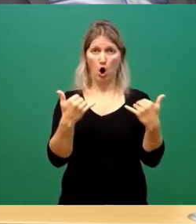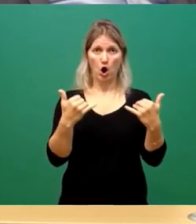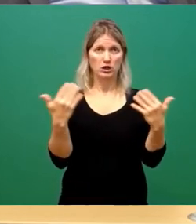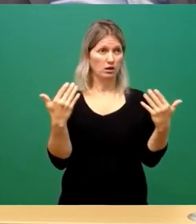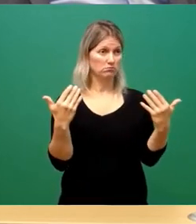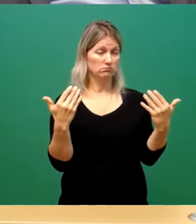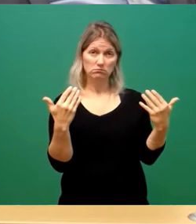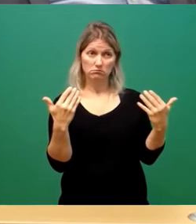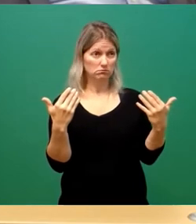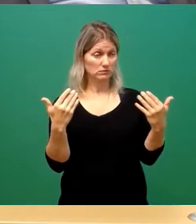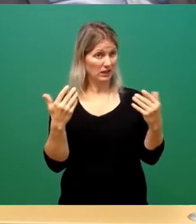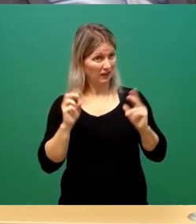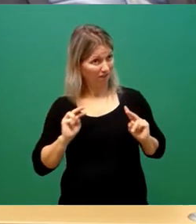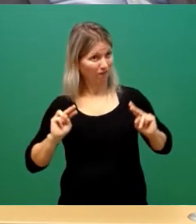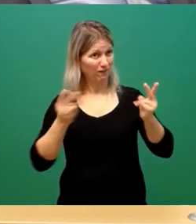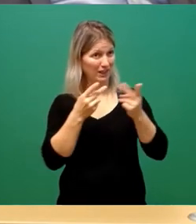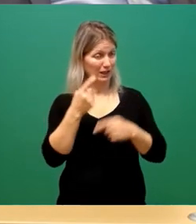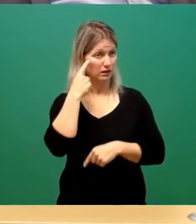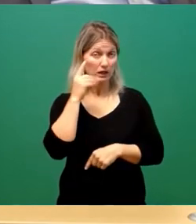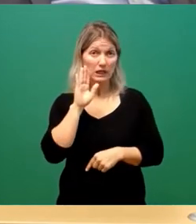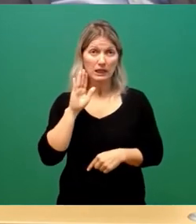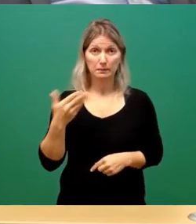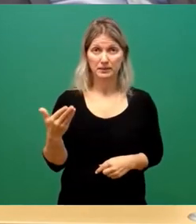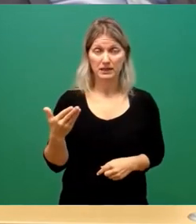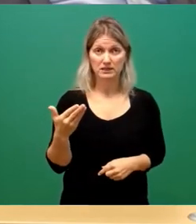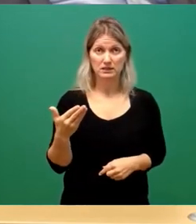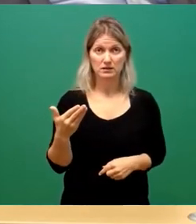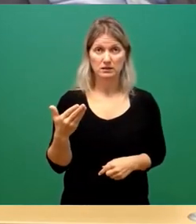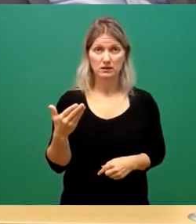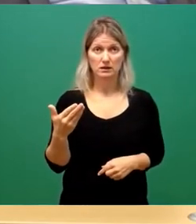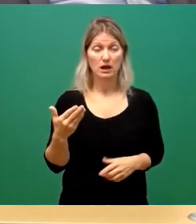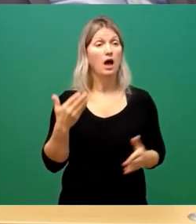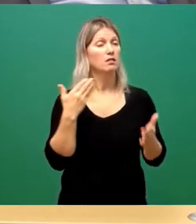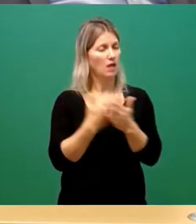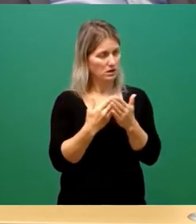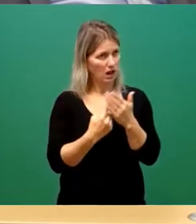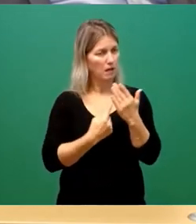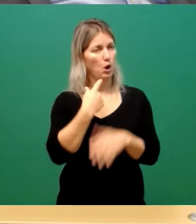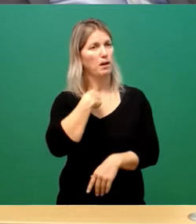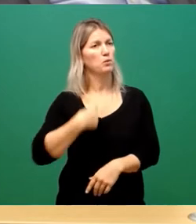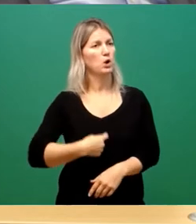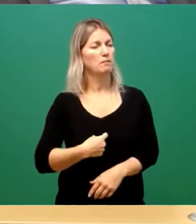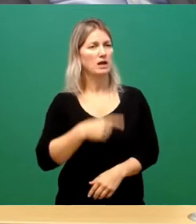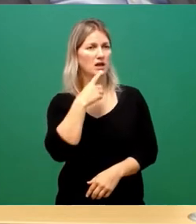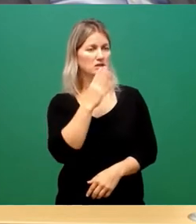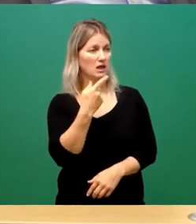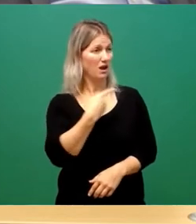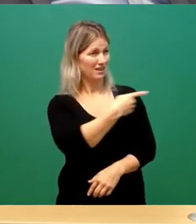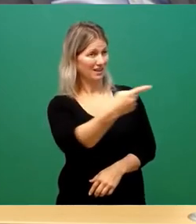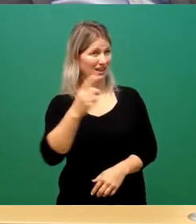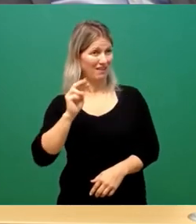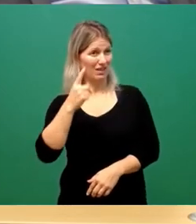Einvernehmen nicht. Und deswegen sagt auch der Oberbürgermeister für ... ...